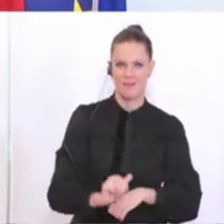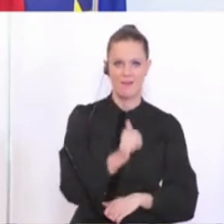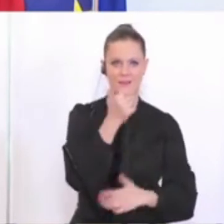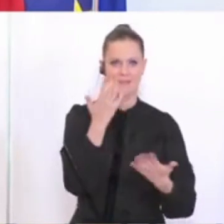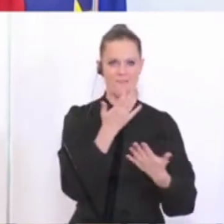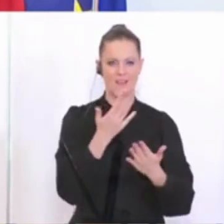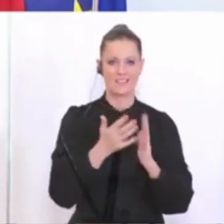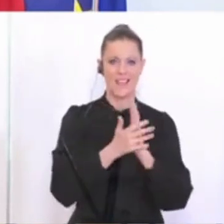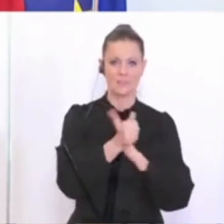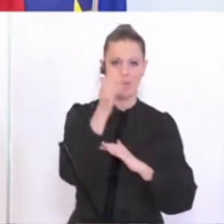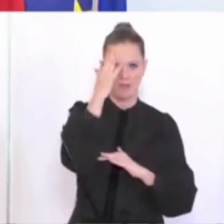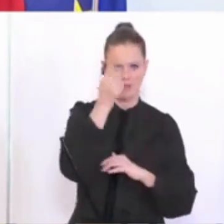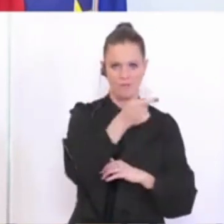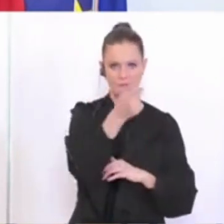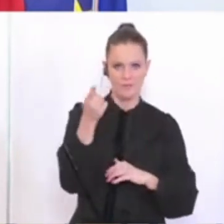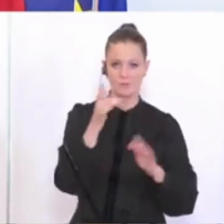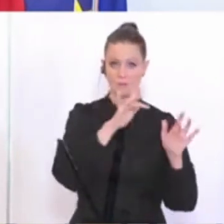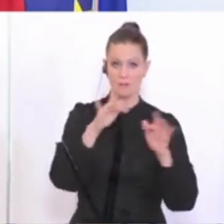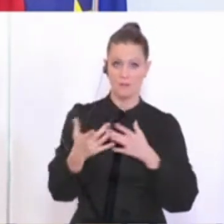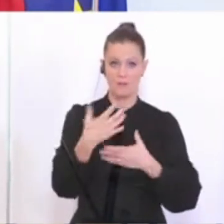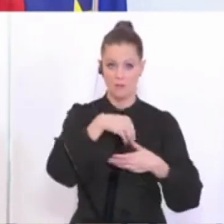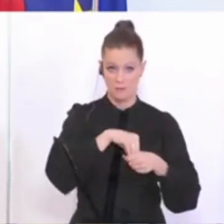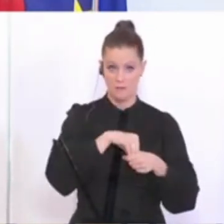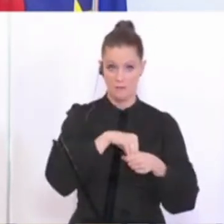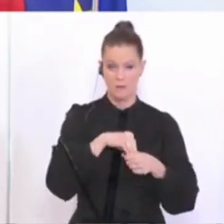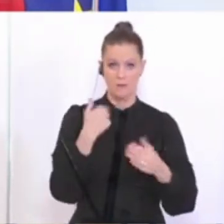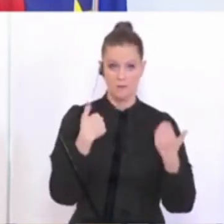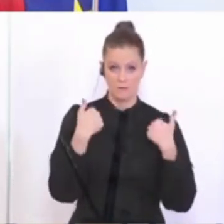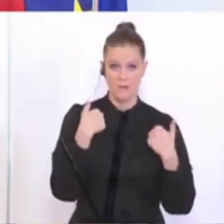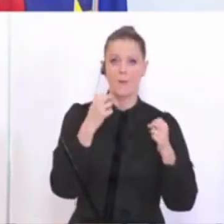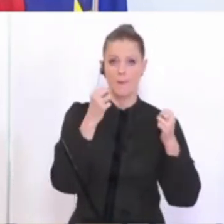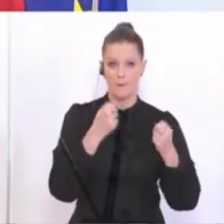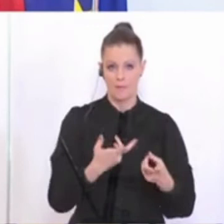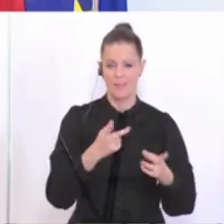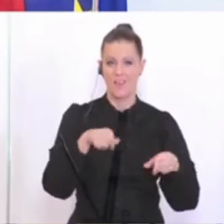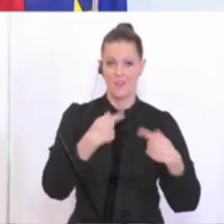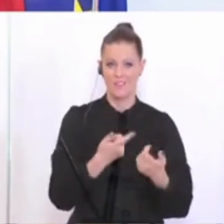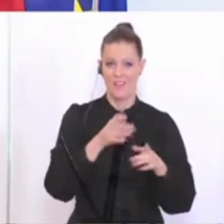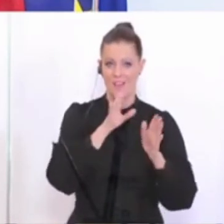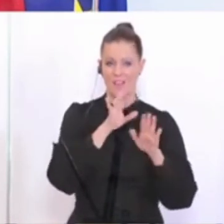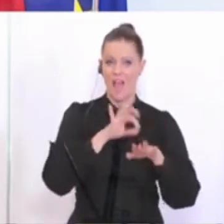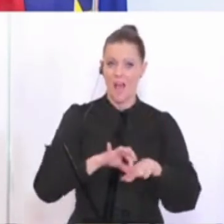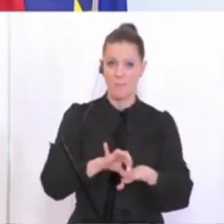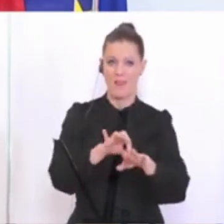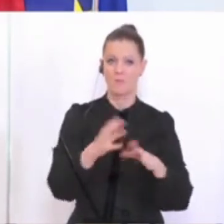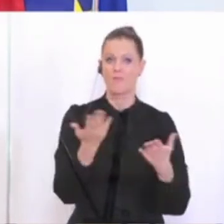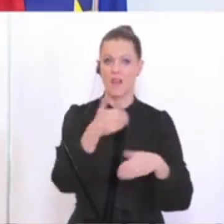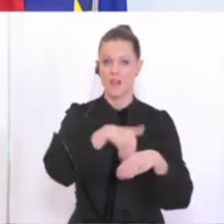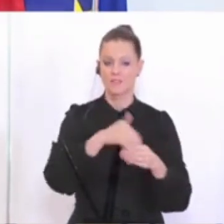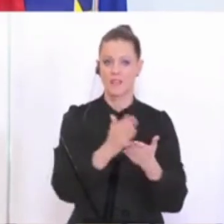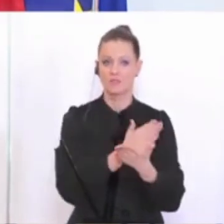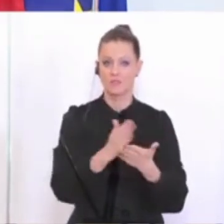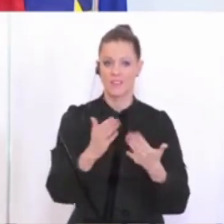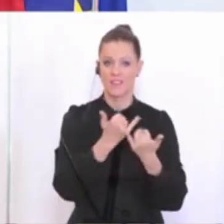Linie einmal von der Expertise ab, die da eingebracht wird. Und daraus, so wie bisher auch, leiten wir dann alle Entscheidungen ab, die wir